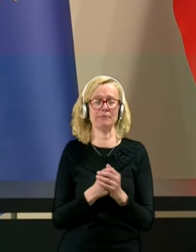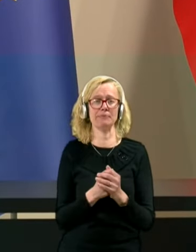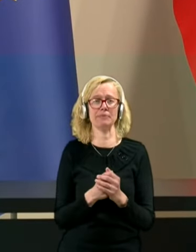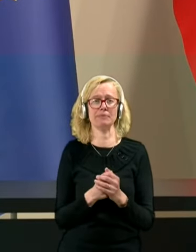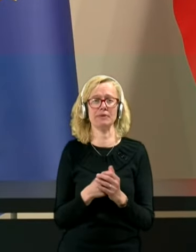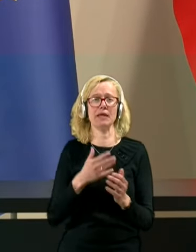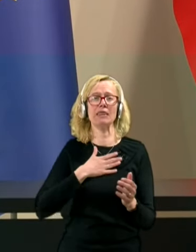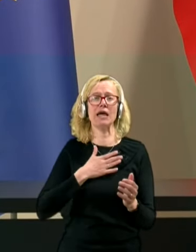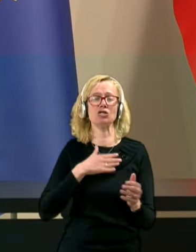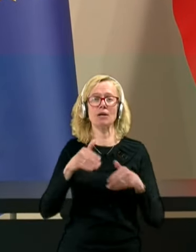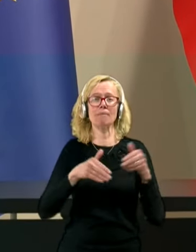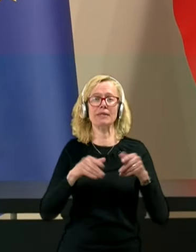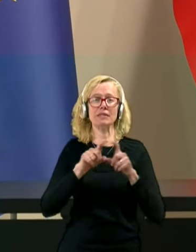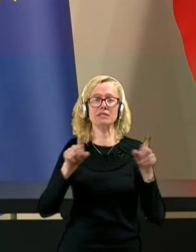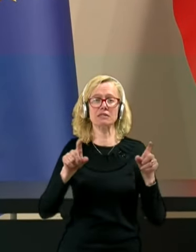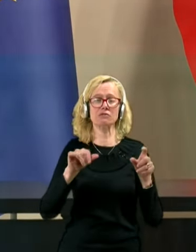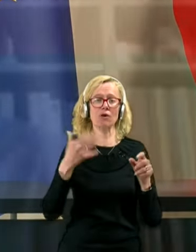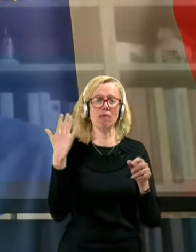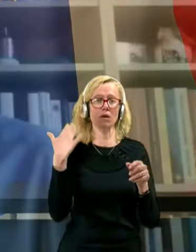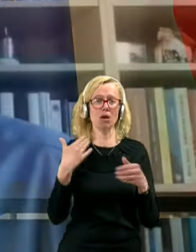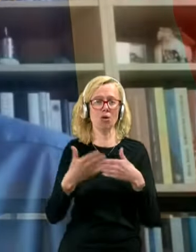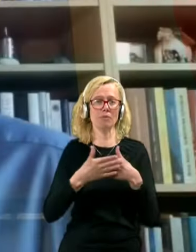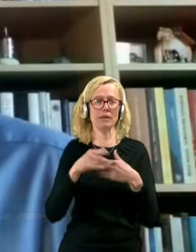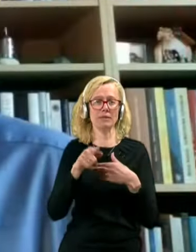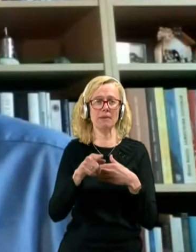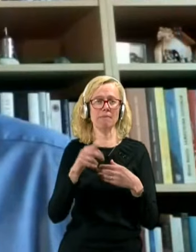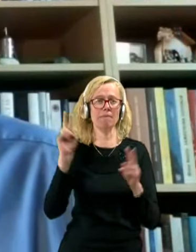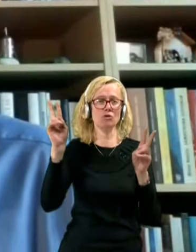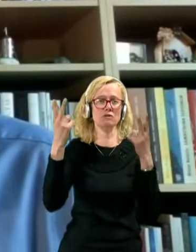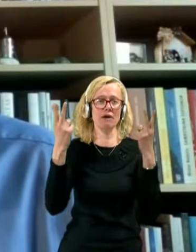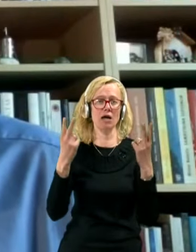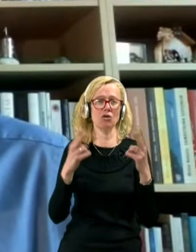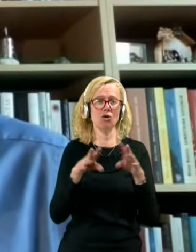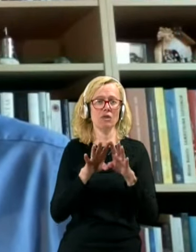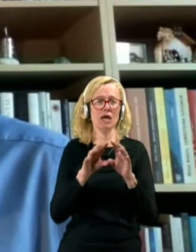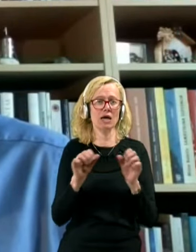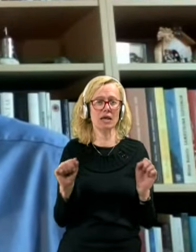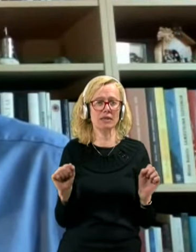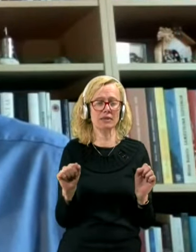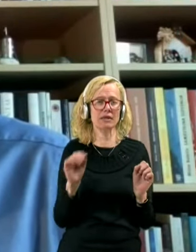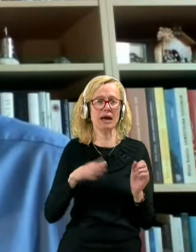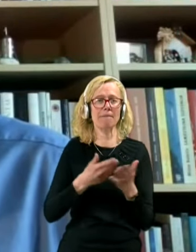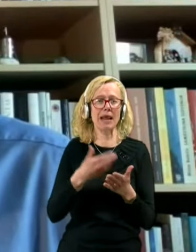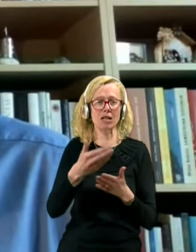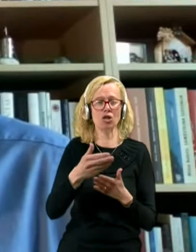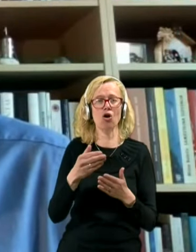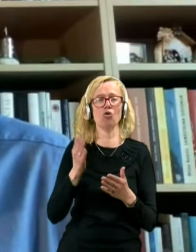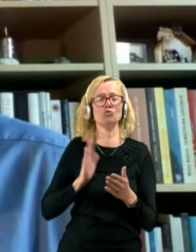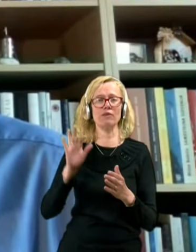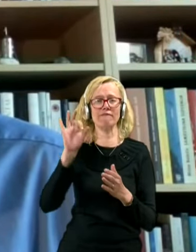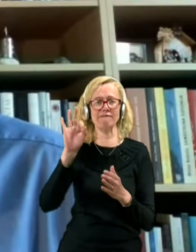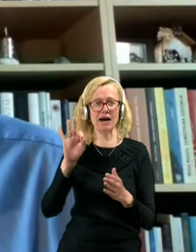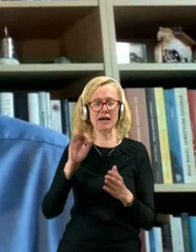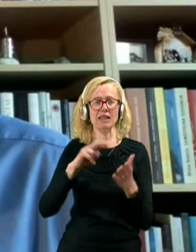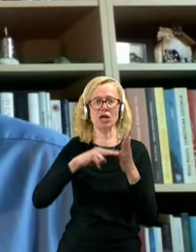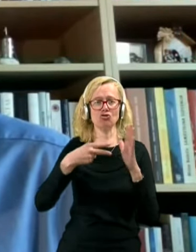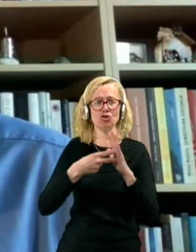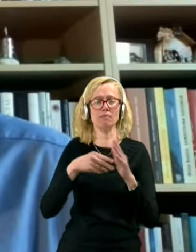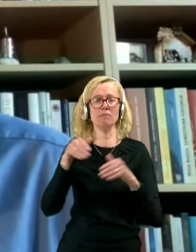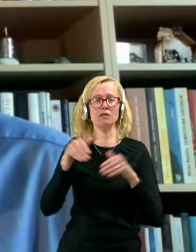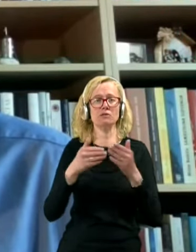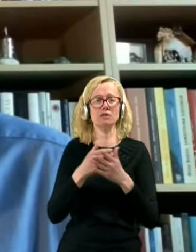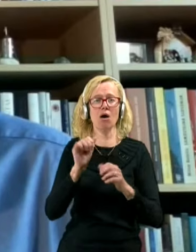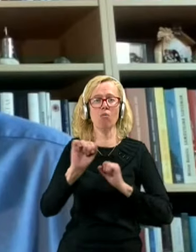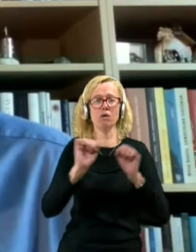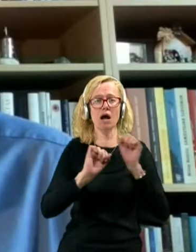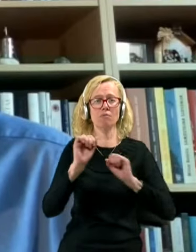Naše ministrstvo je bilo pri tem pozvano, da ne naredi na ta predlog gospoda Papangla nek načrt. Ministrstvo za obrango je